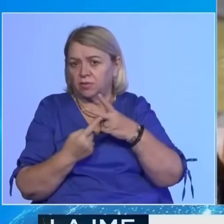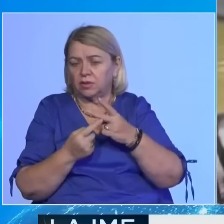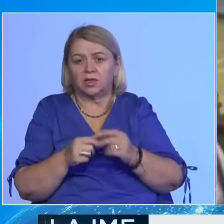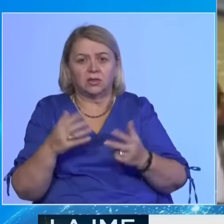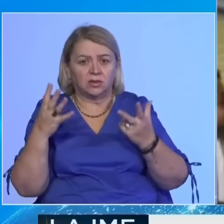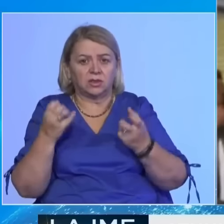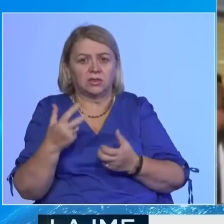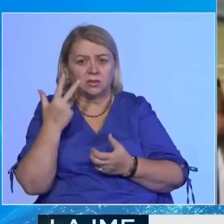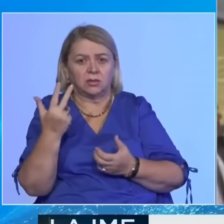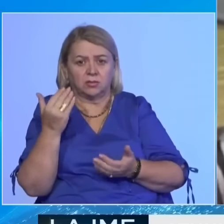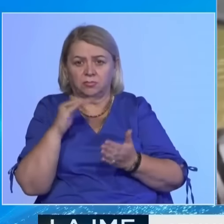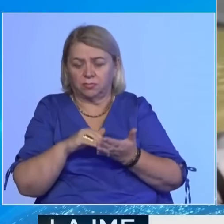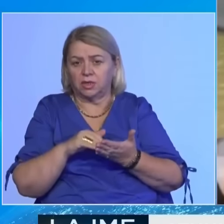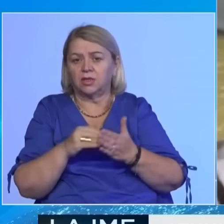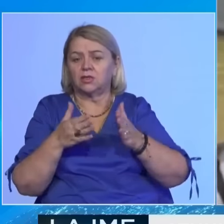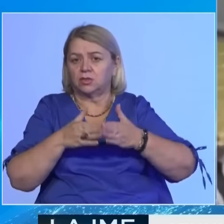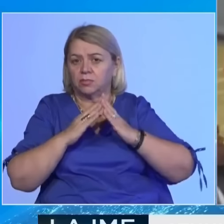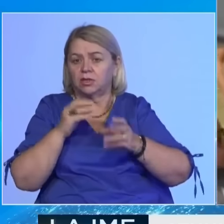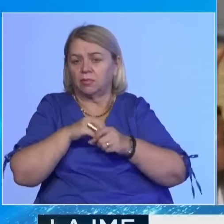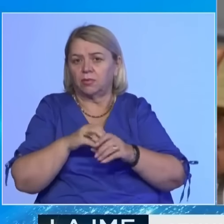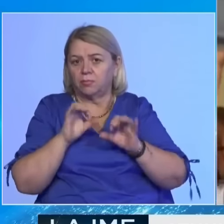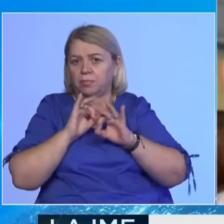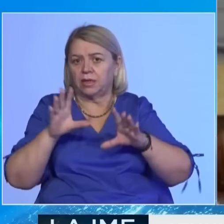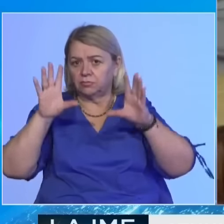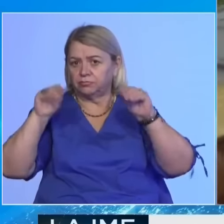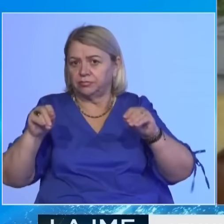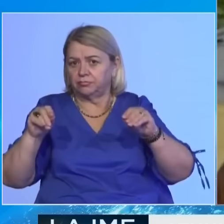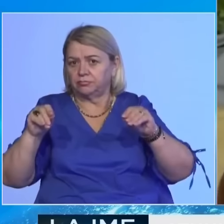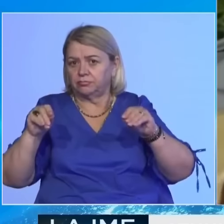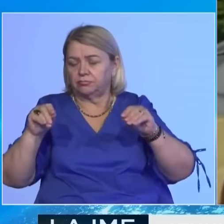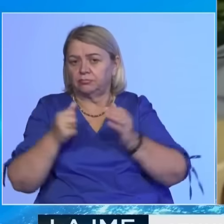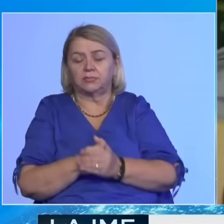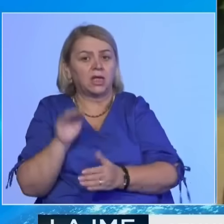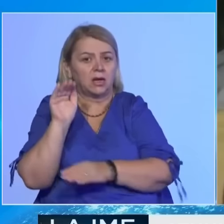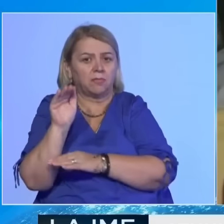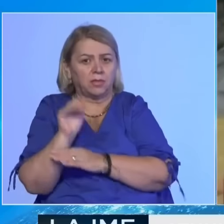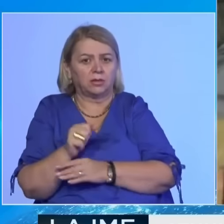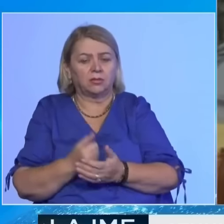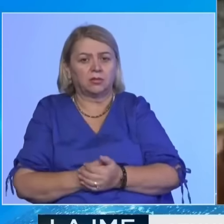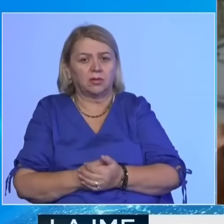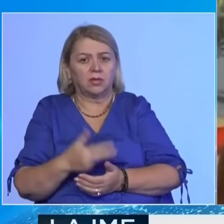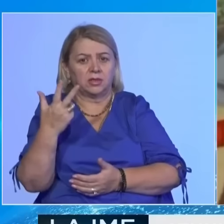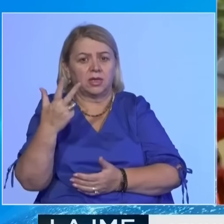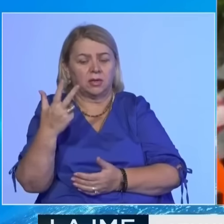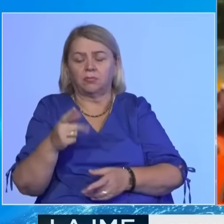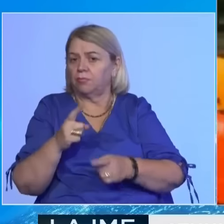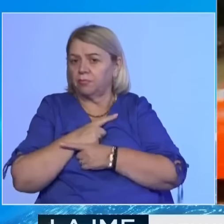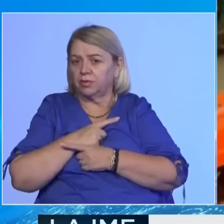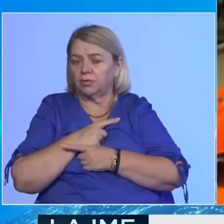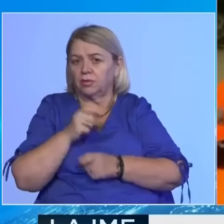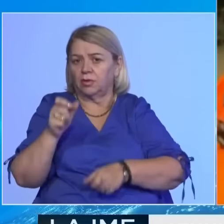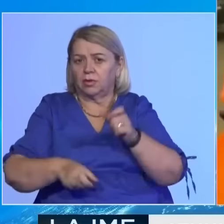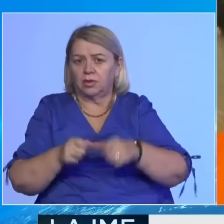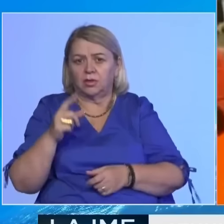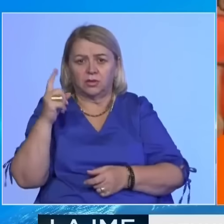830.000 shtëpi apo banesa kanë betur pa energji elektrike, raportuat për të pakten 3 personat të dekur dhe rrët